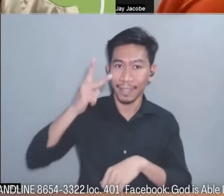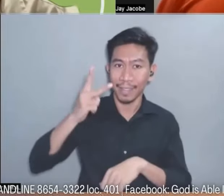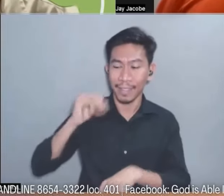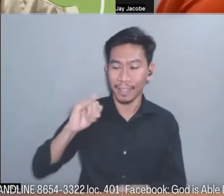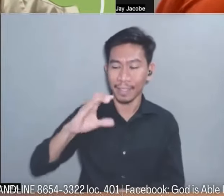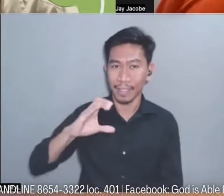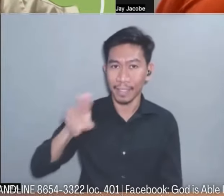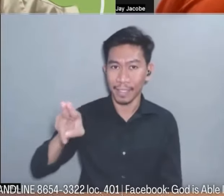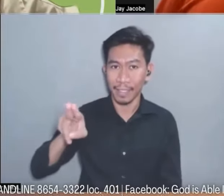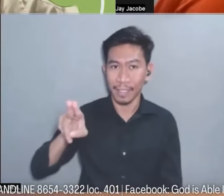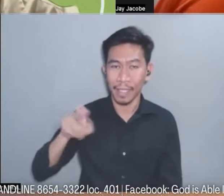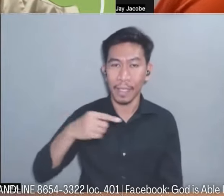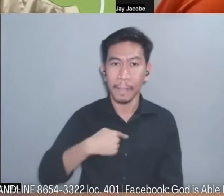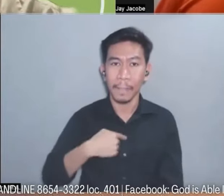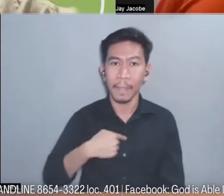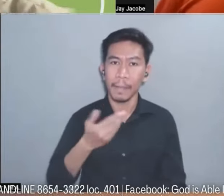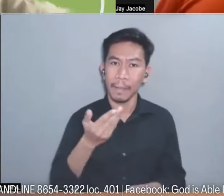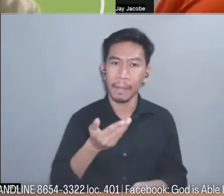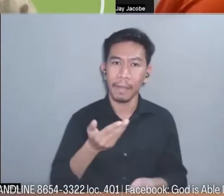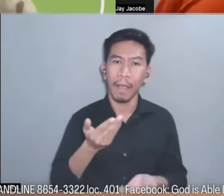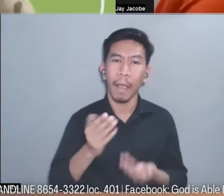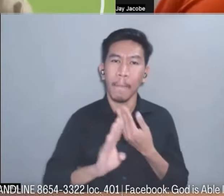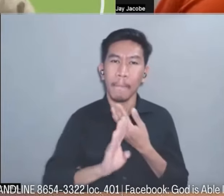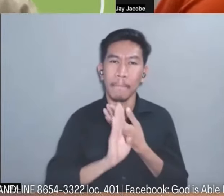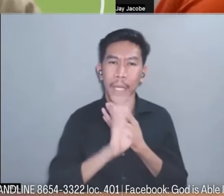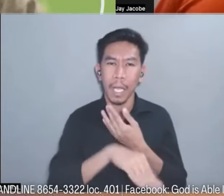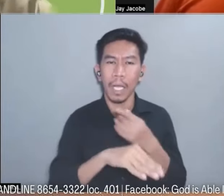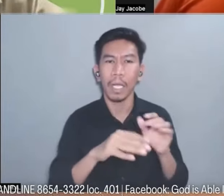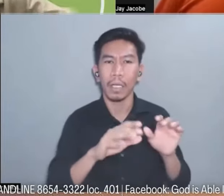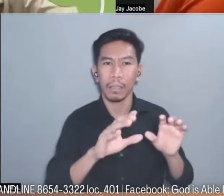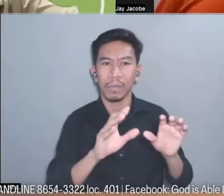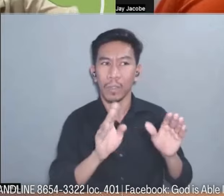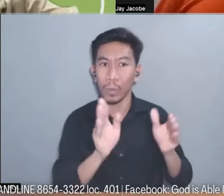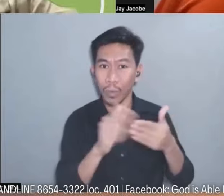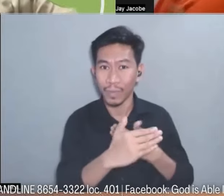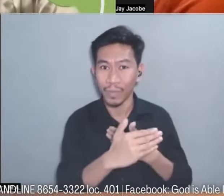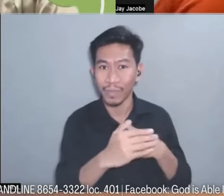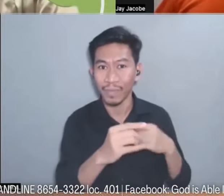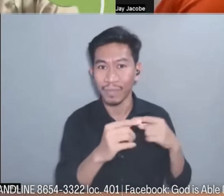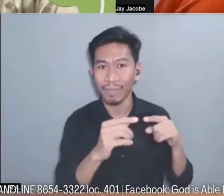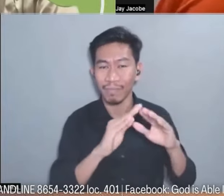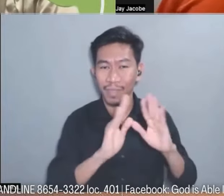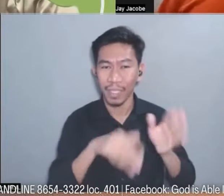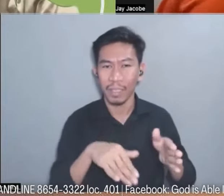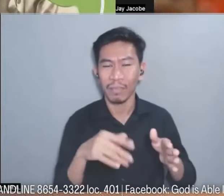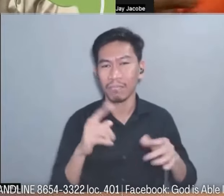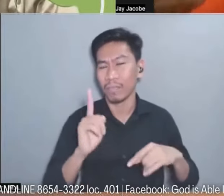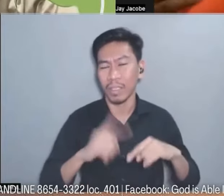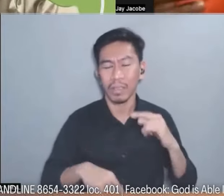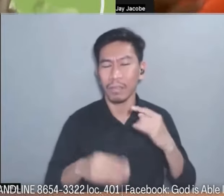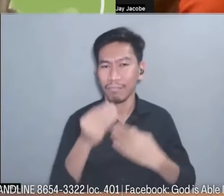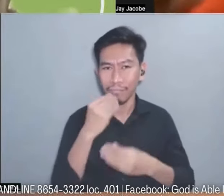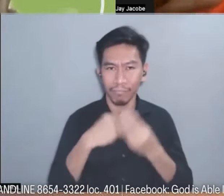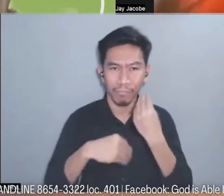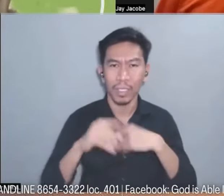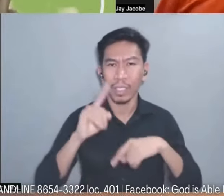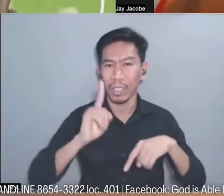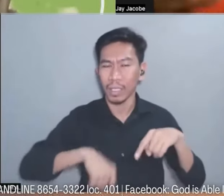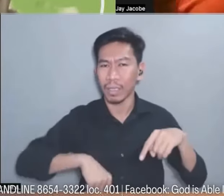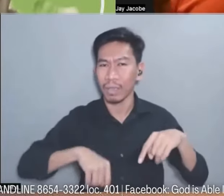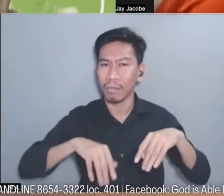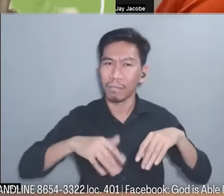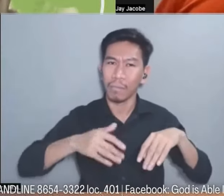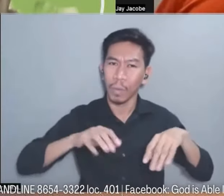hindi ako makakain talagang ilang hours talagang any 30